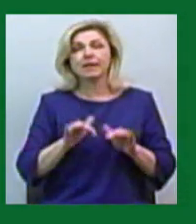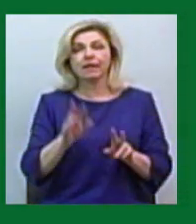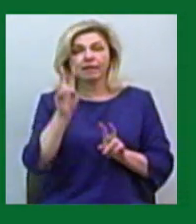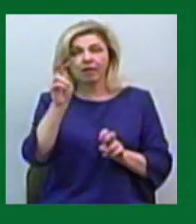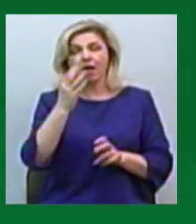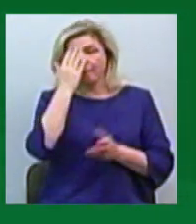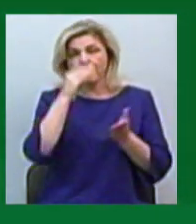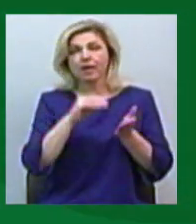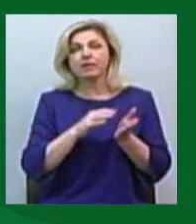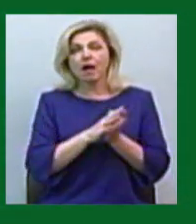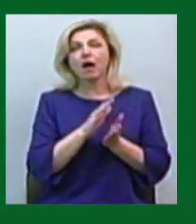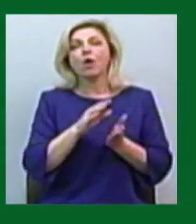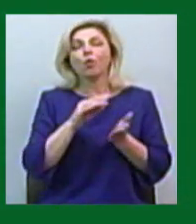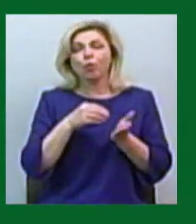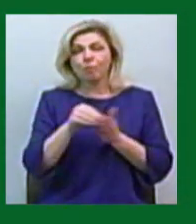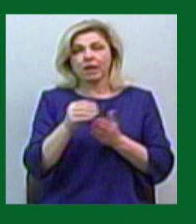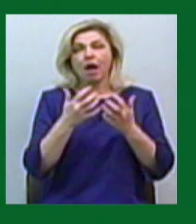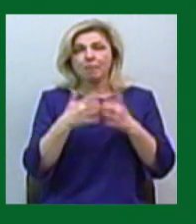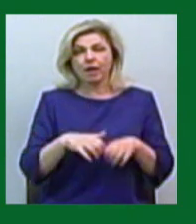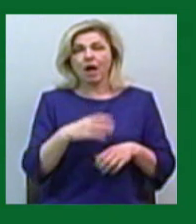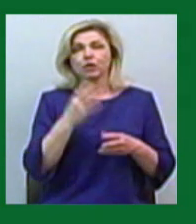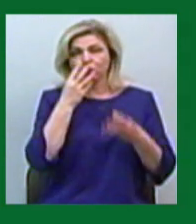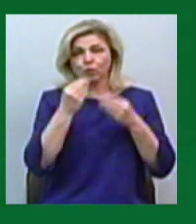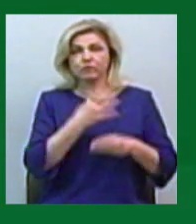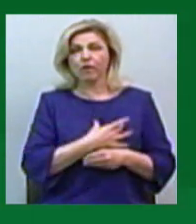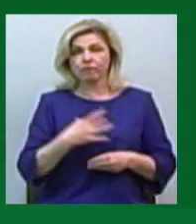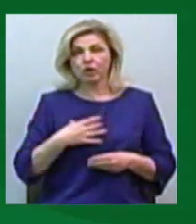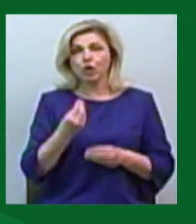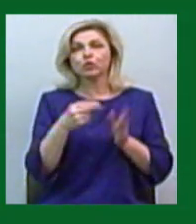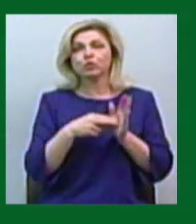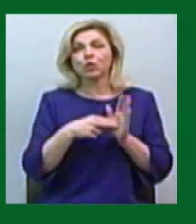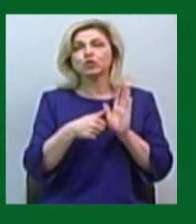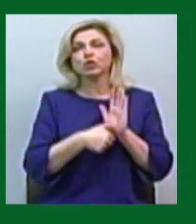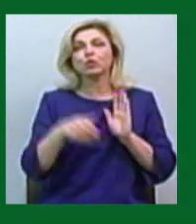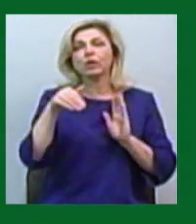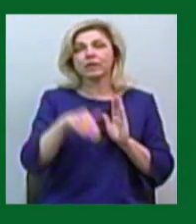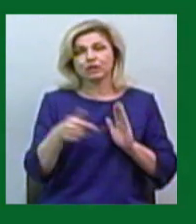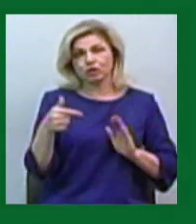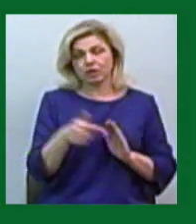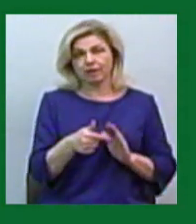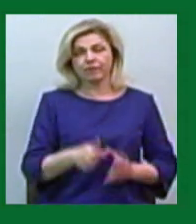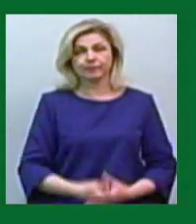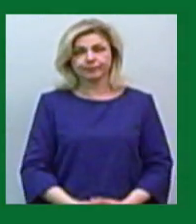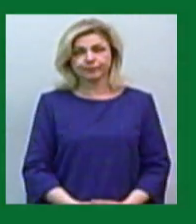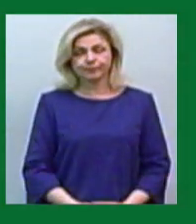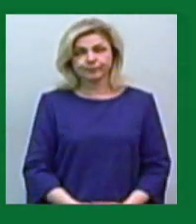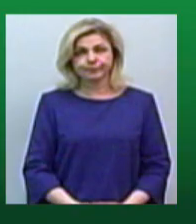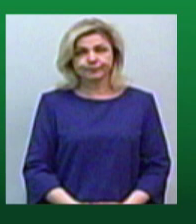придбати апарат штучної вентиляції легень, який коштує 600 тисяч гривень, розповів засновник платформи Максим Бревда.